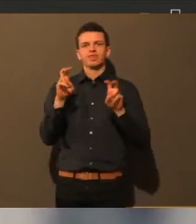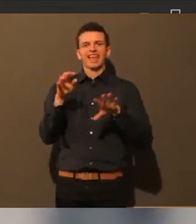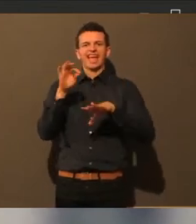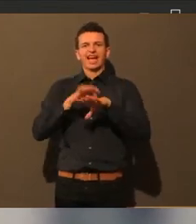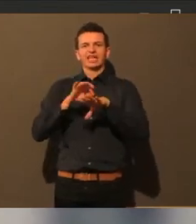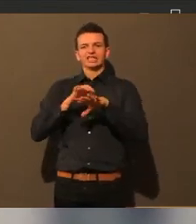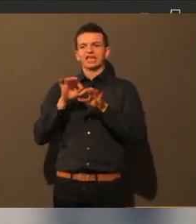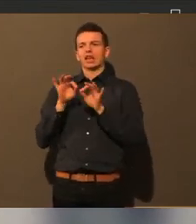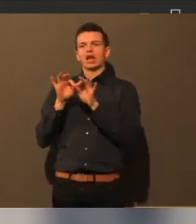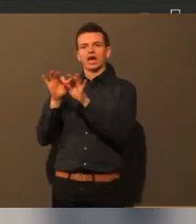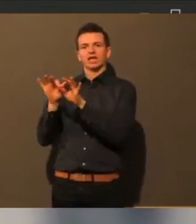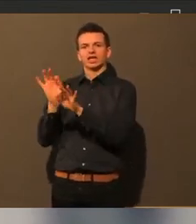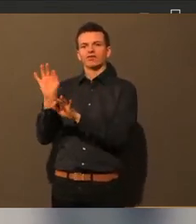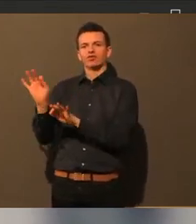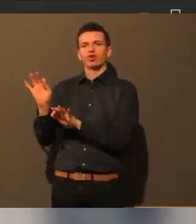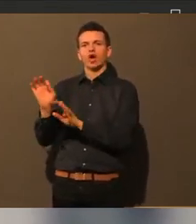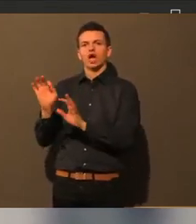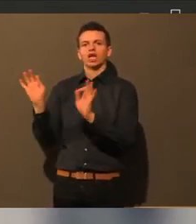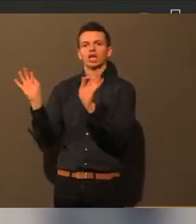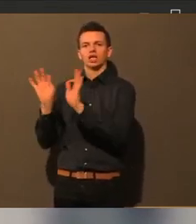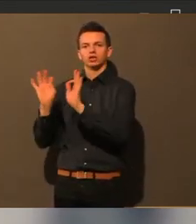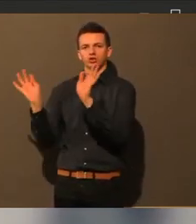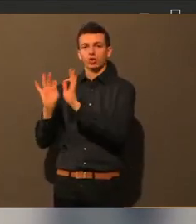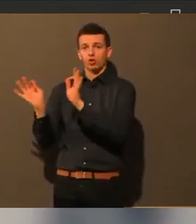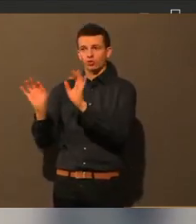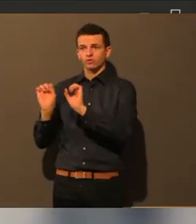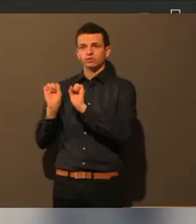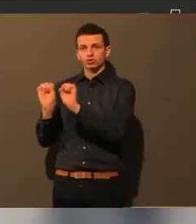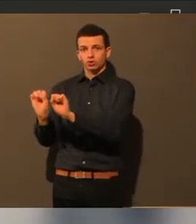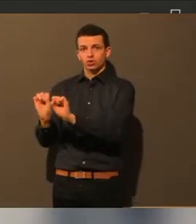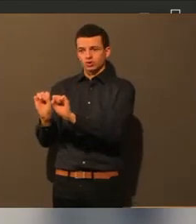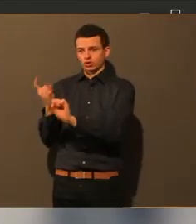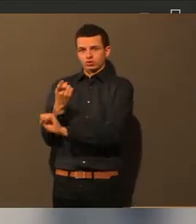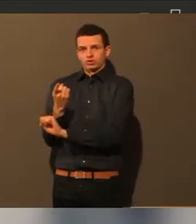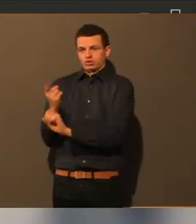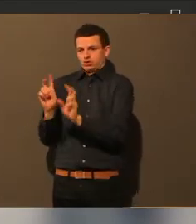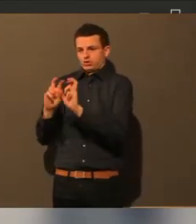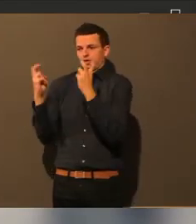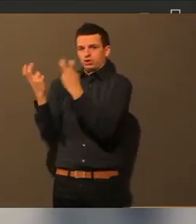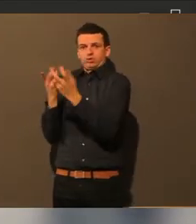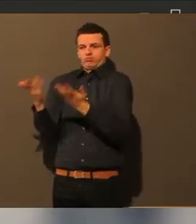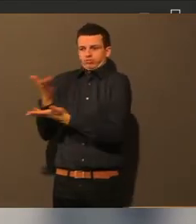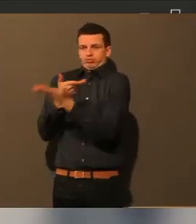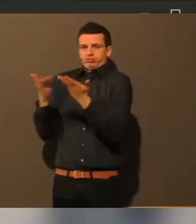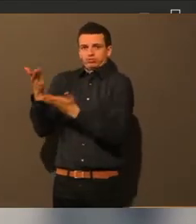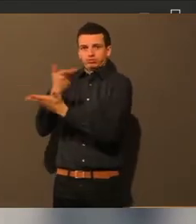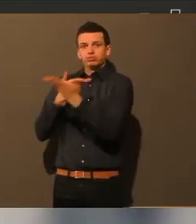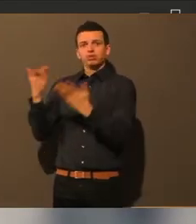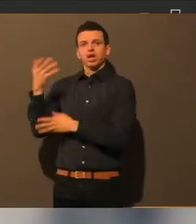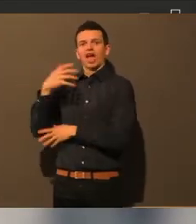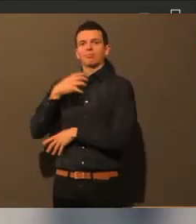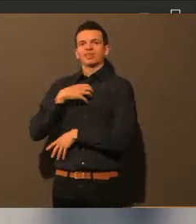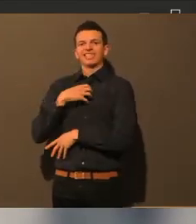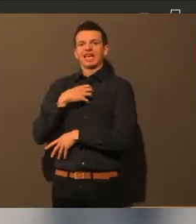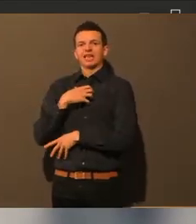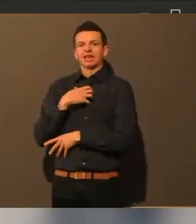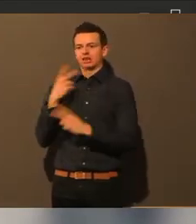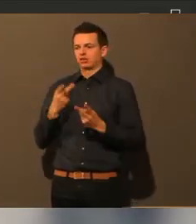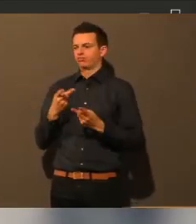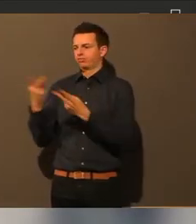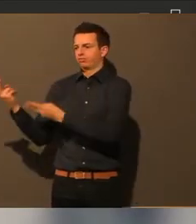haben. Und die machen miteinander aus, wo welche Patienten hin verlegt werden, um eben eine adäquate